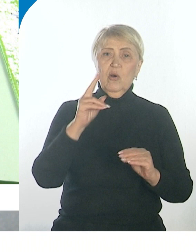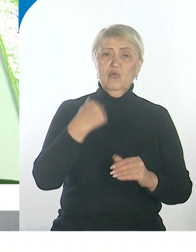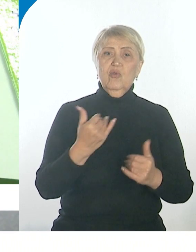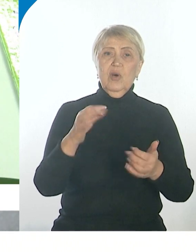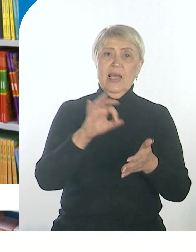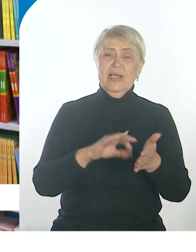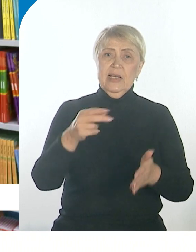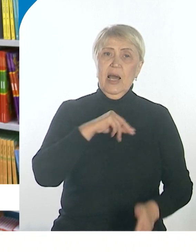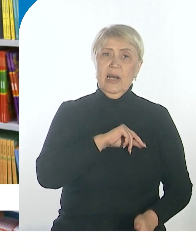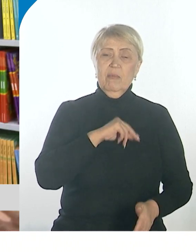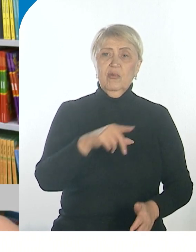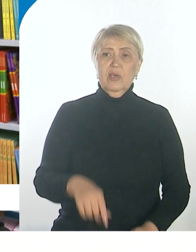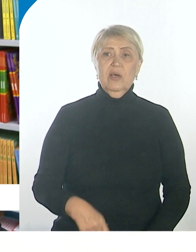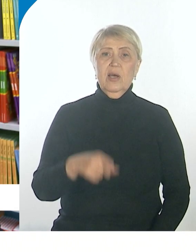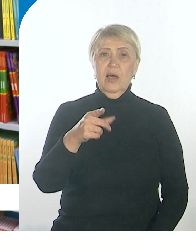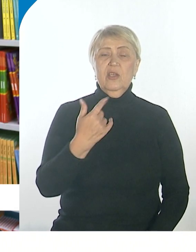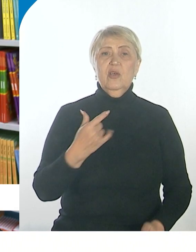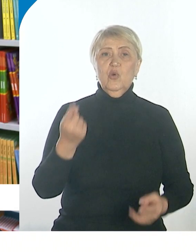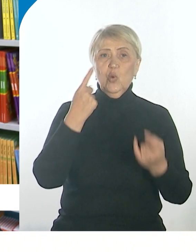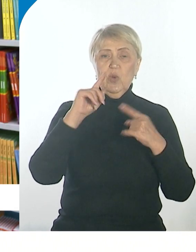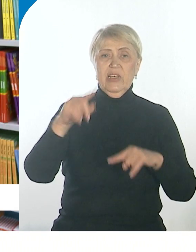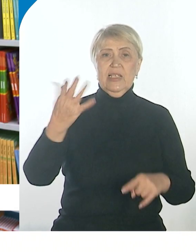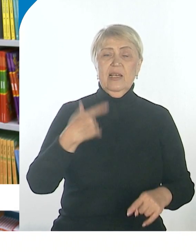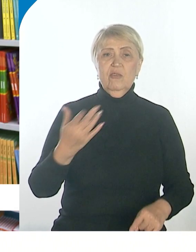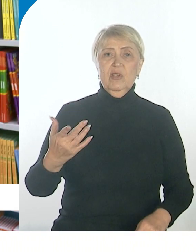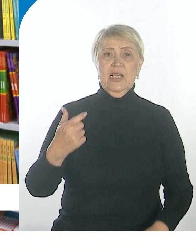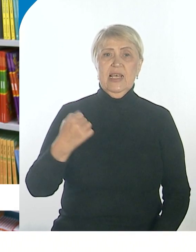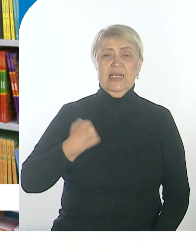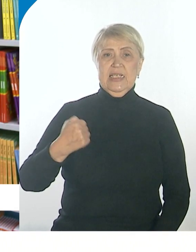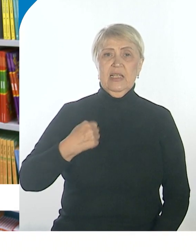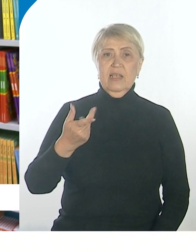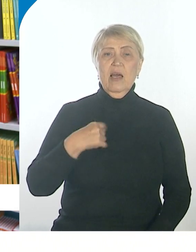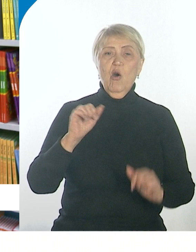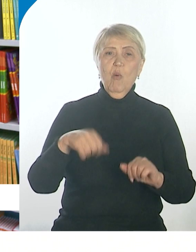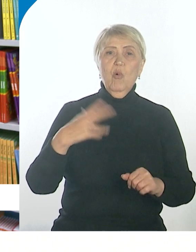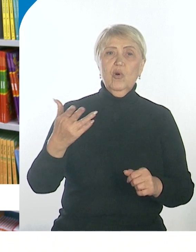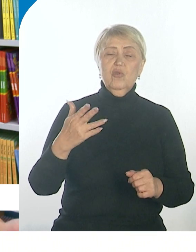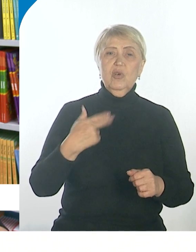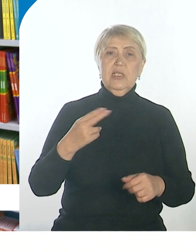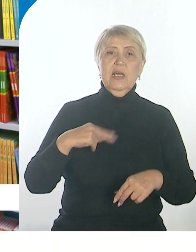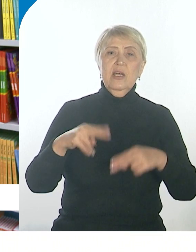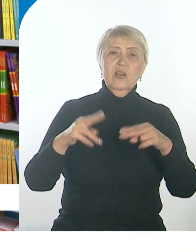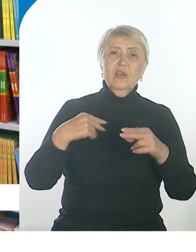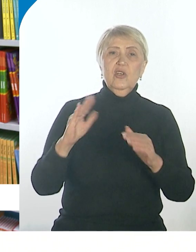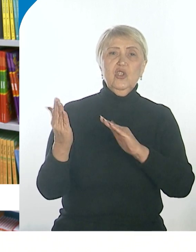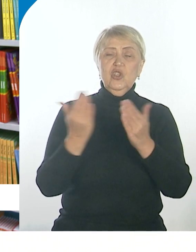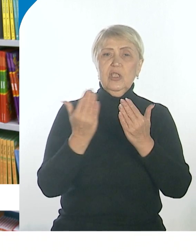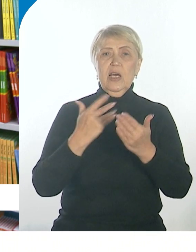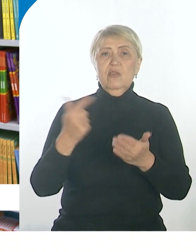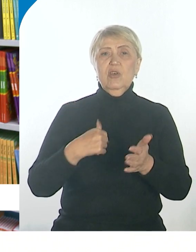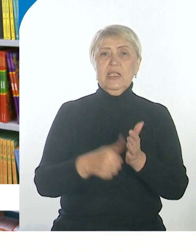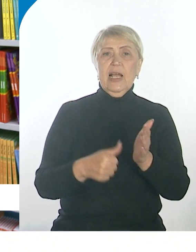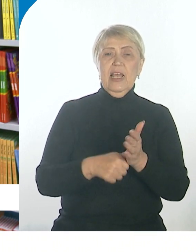работает. Они же не только библиотеки. Они универсальные солдаты. Они могут все. Они клеить, рисовать, шить, читать, рассказать,